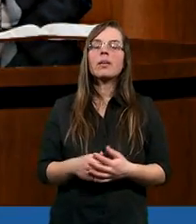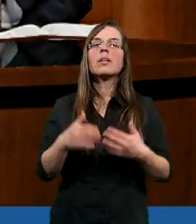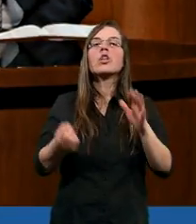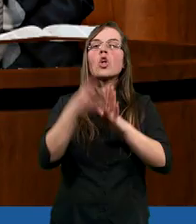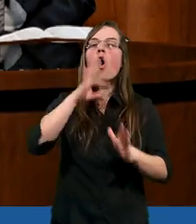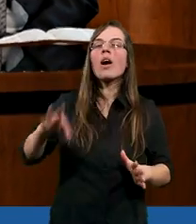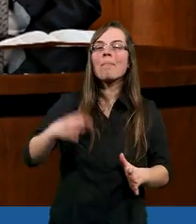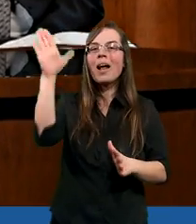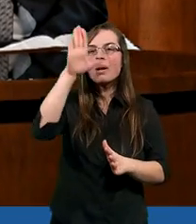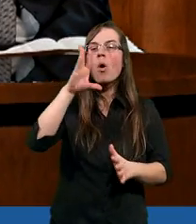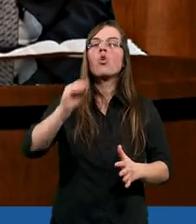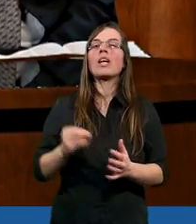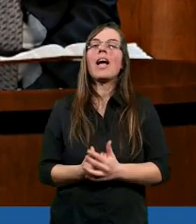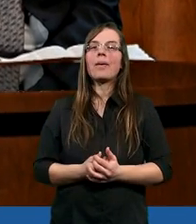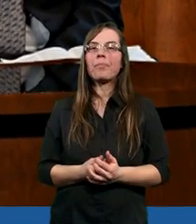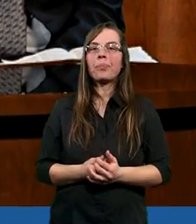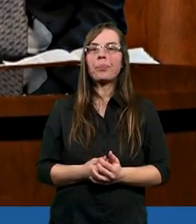Dobry nasz Panie i Boże,